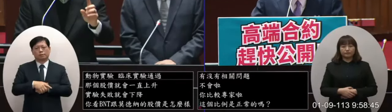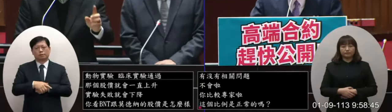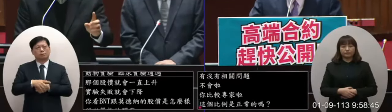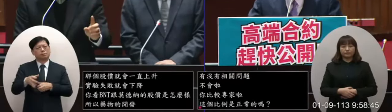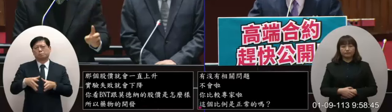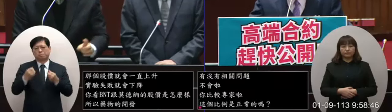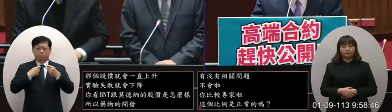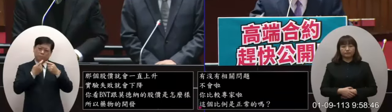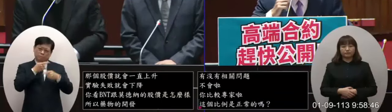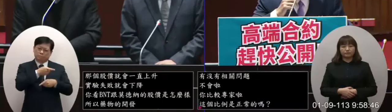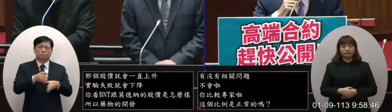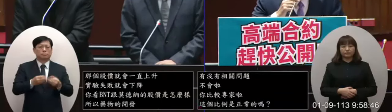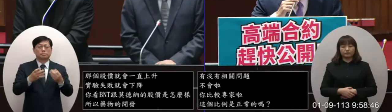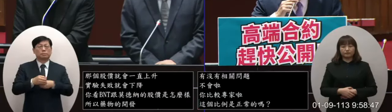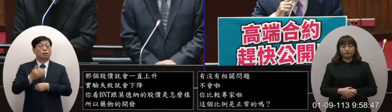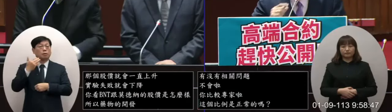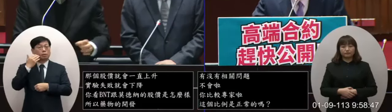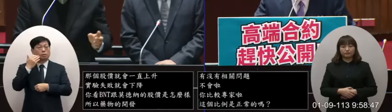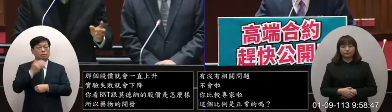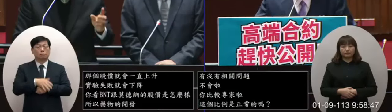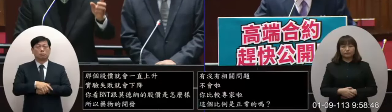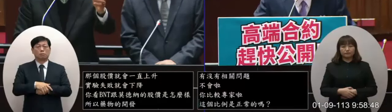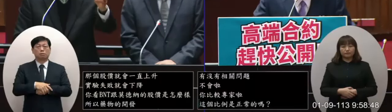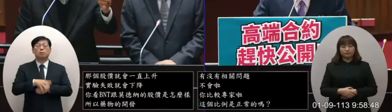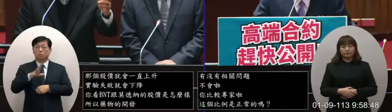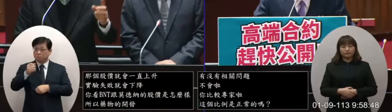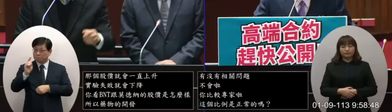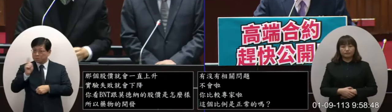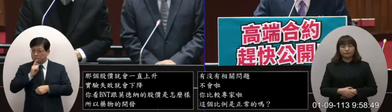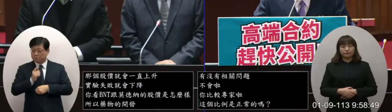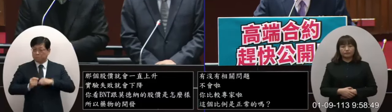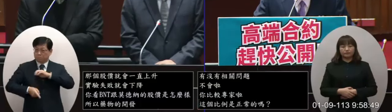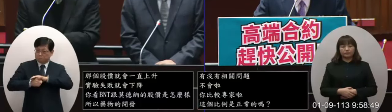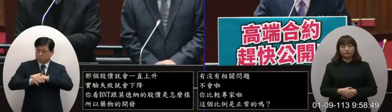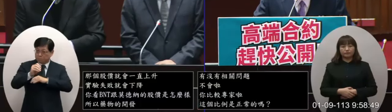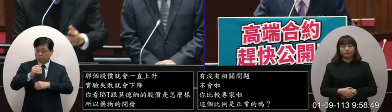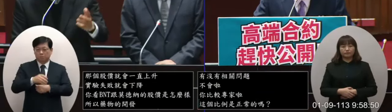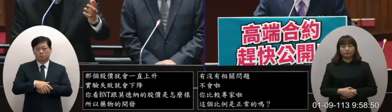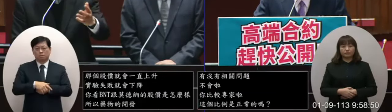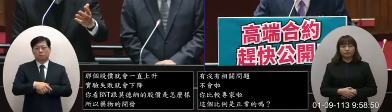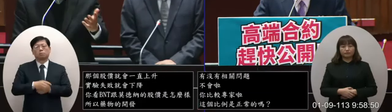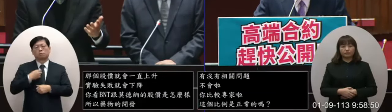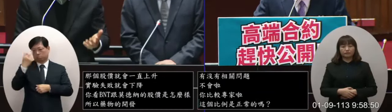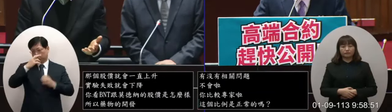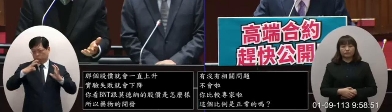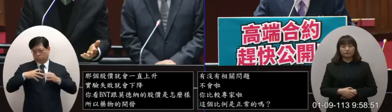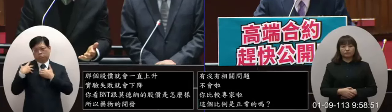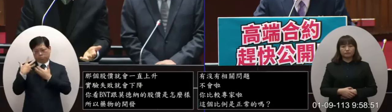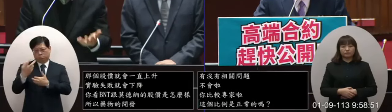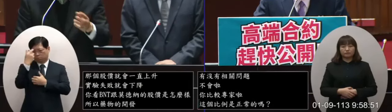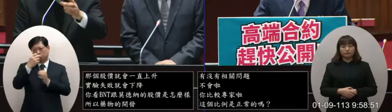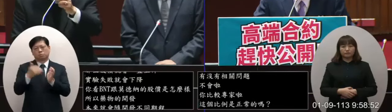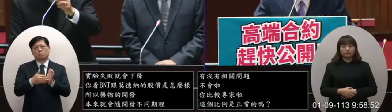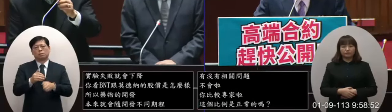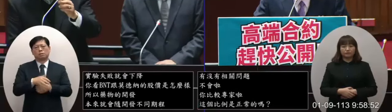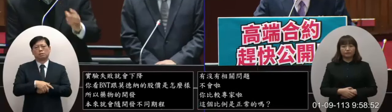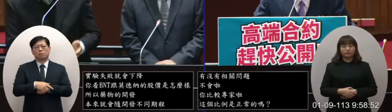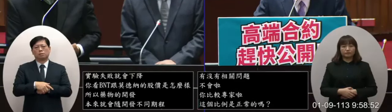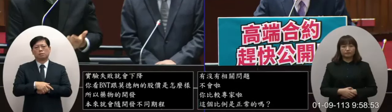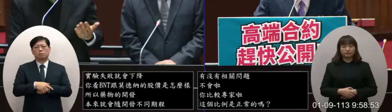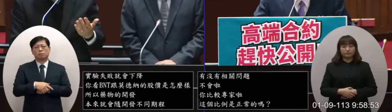所以不要懷疑它那你如果講說有沒有什麼設計不法實際上我們檢調單位已經查過這個